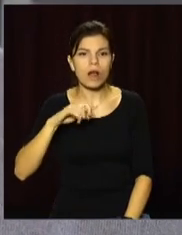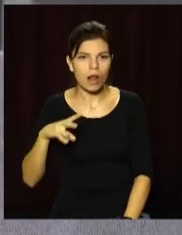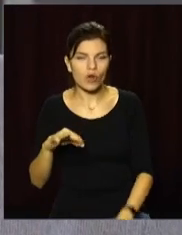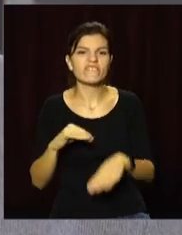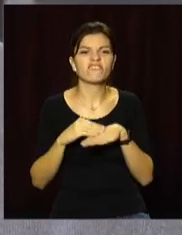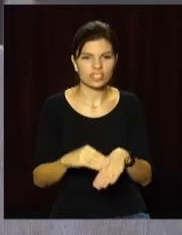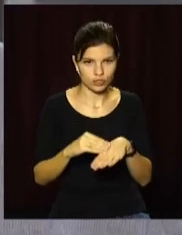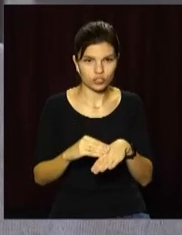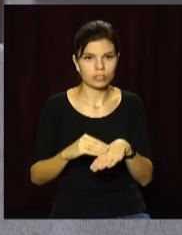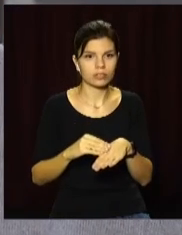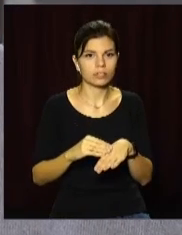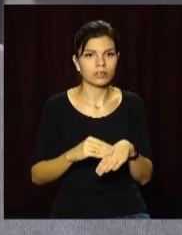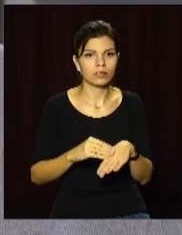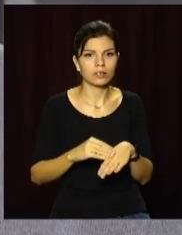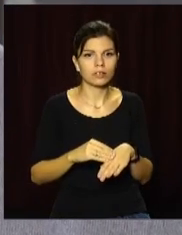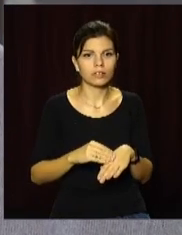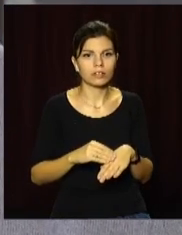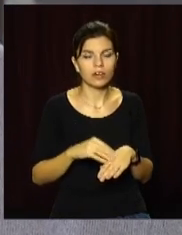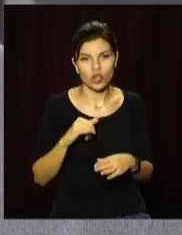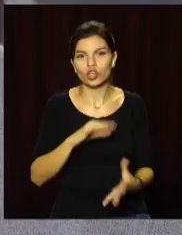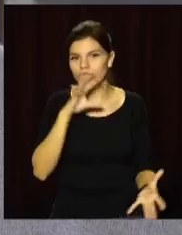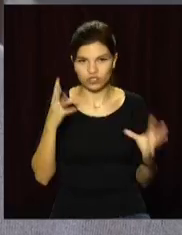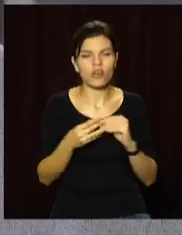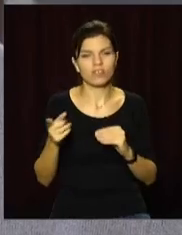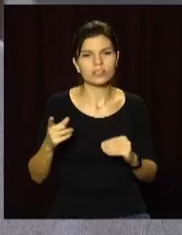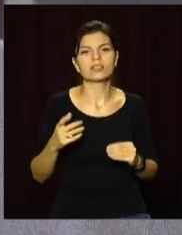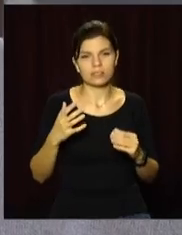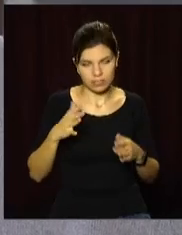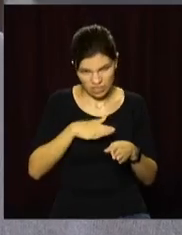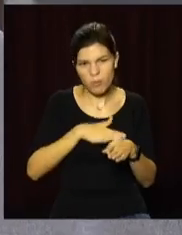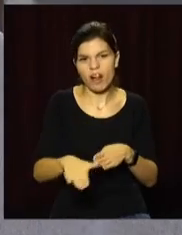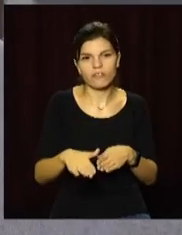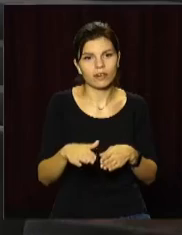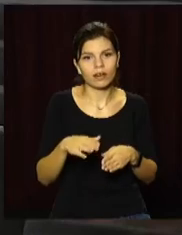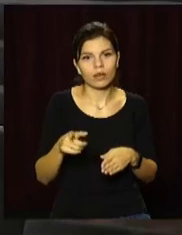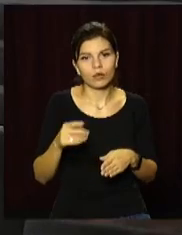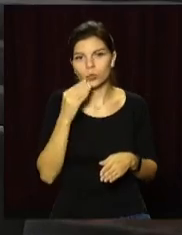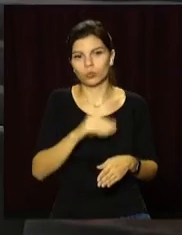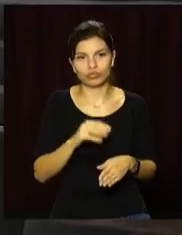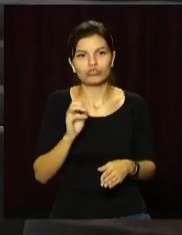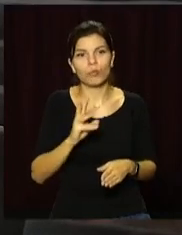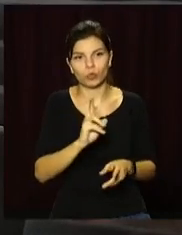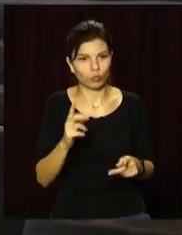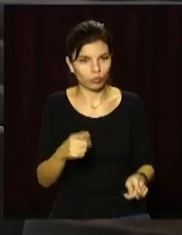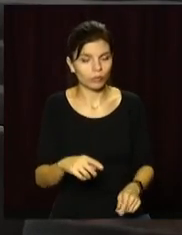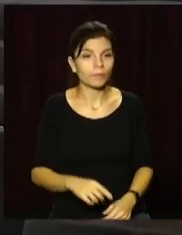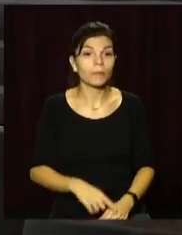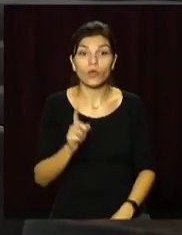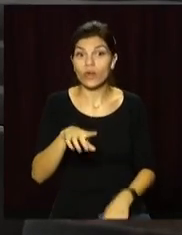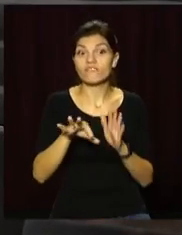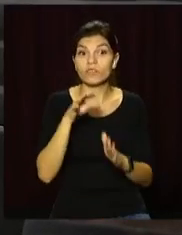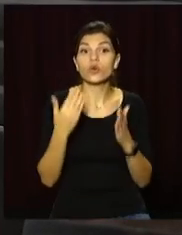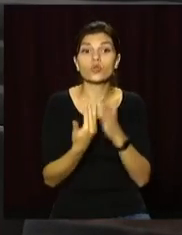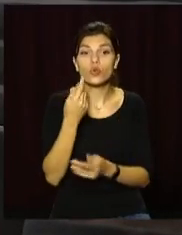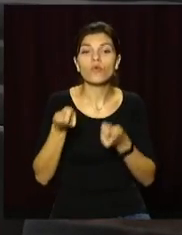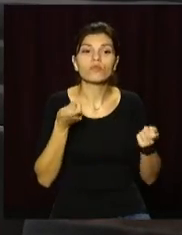фізичних, і з усім цим він справиться, як ніхто інший в нашій країні. У ході конференції також обрали новий